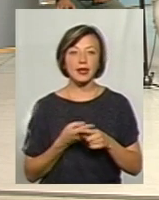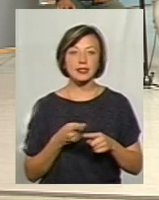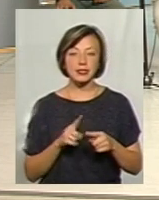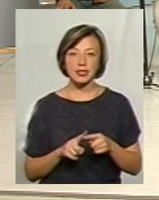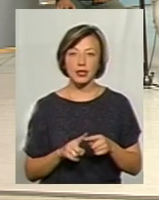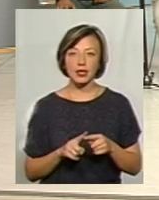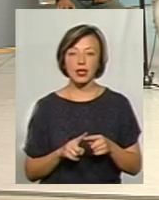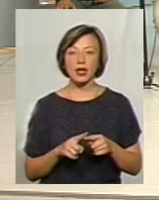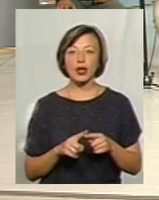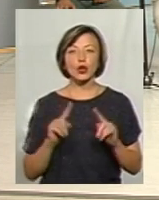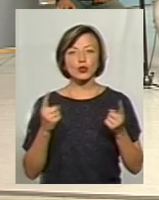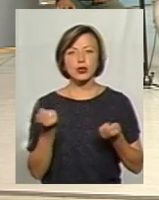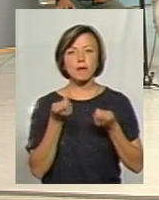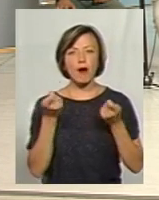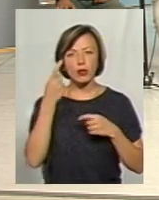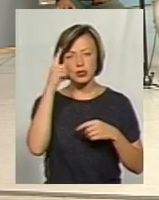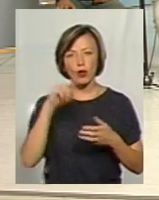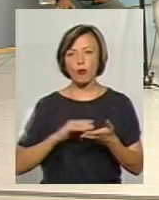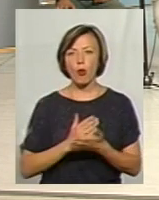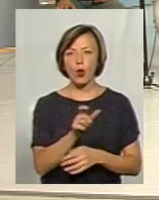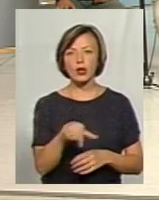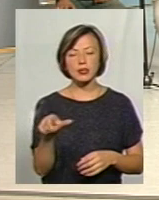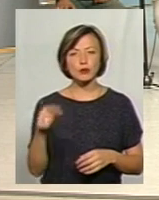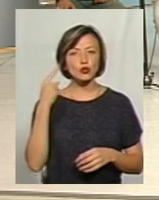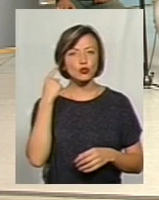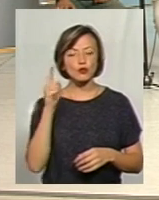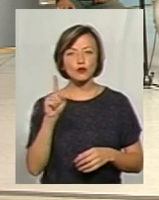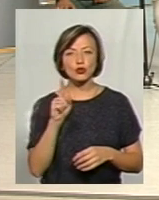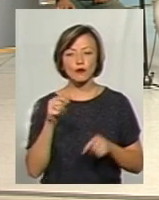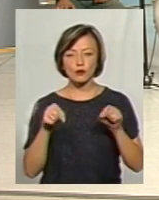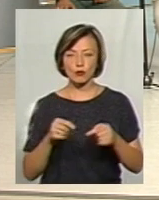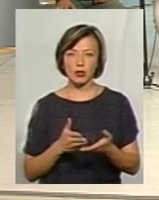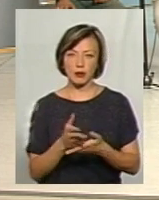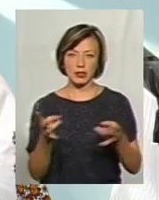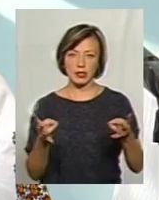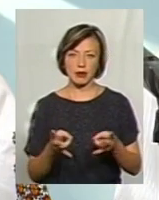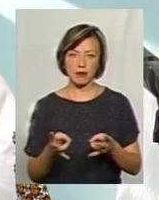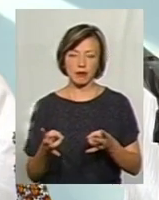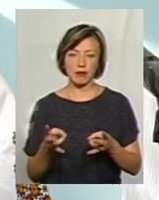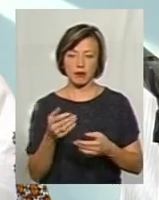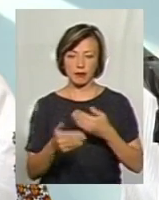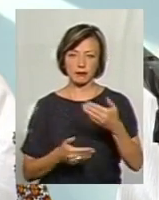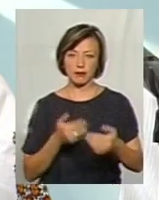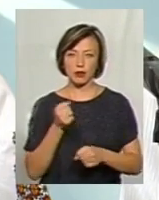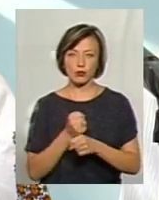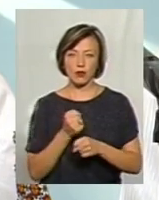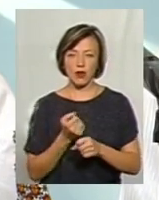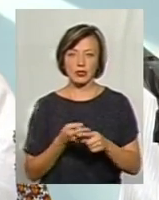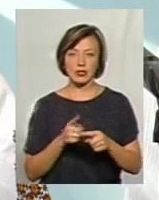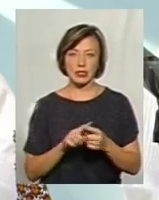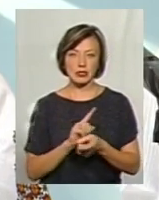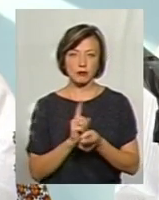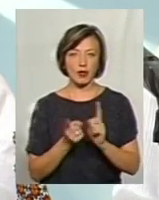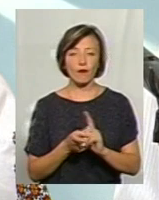розумієте, я дуже мало знаю політиків, від яких я би почув, що саме в цьому напрямку треба працювати і цей напрямок